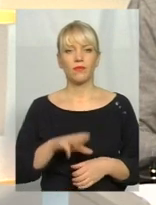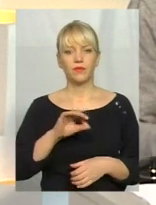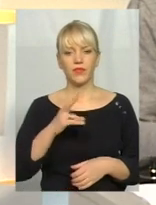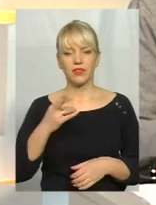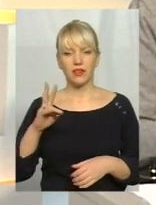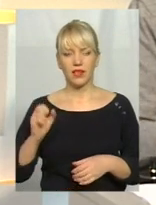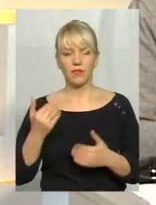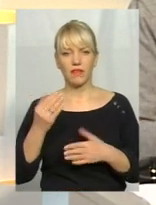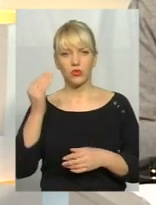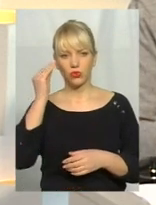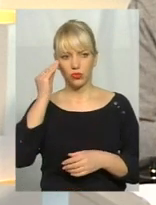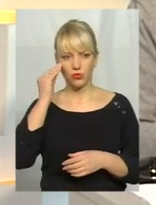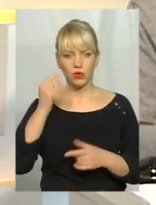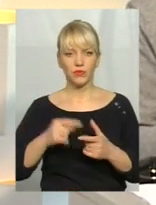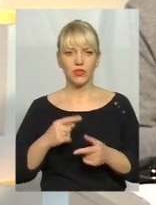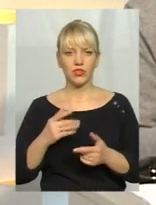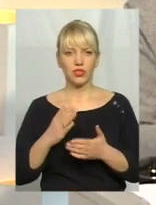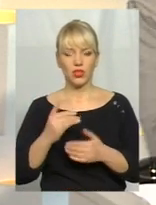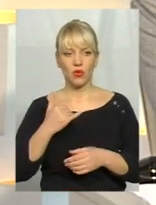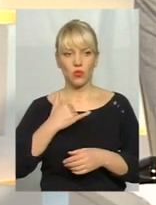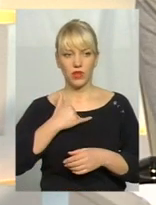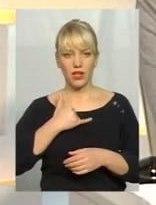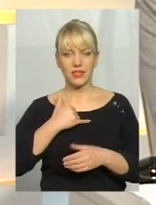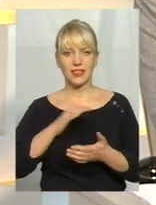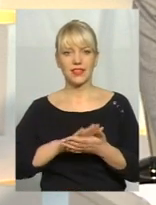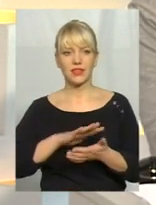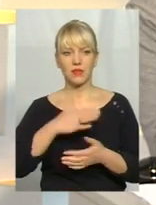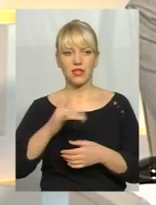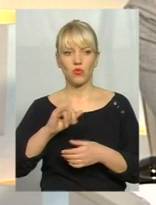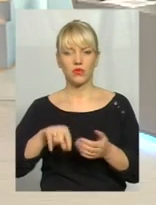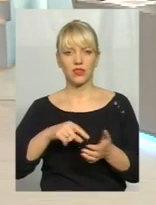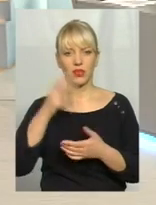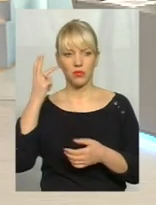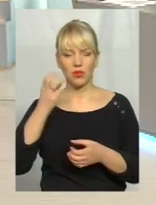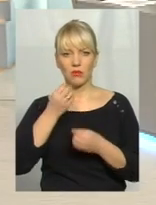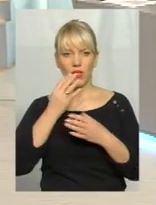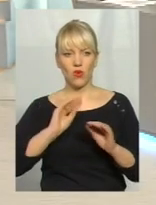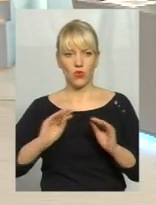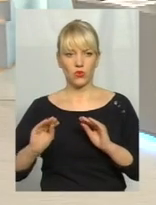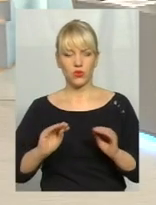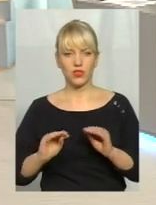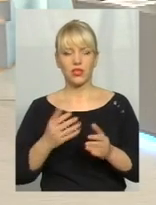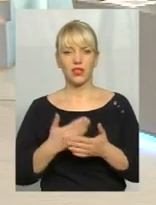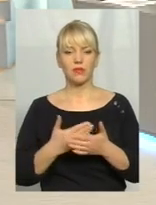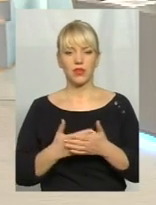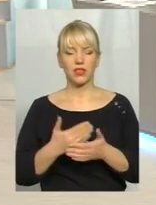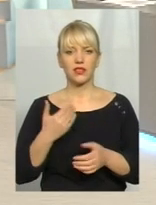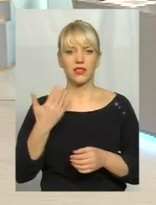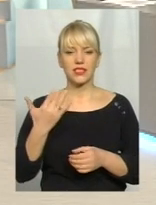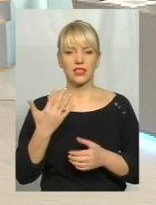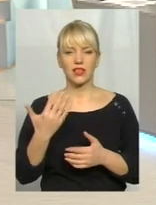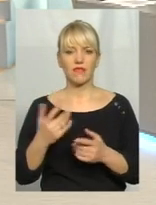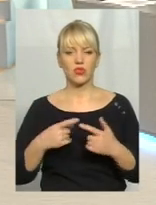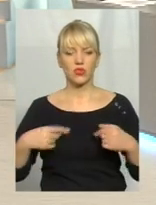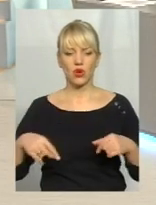на вашу думку, чи є в нас все ж таки… от сміття в місті Хмельницького в плані благоустрою, так беремо, оскільки ваш відділ – це